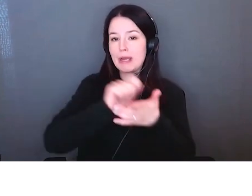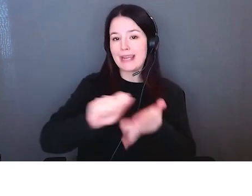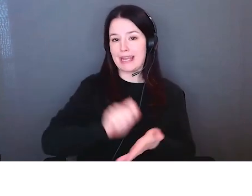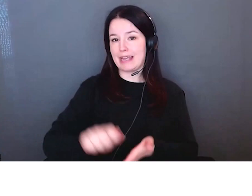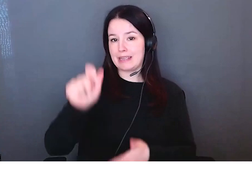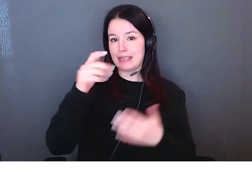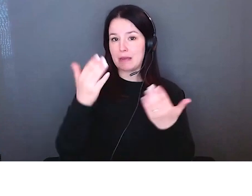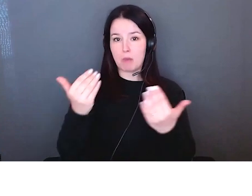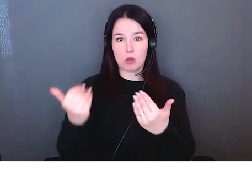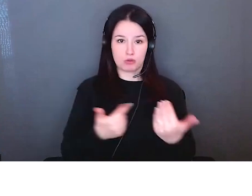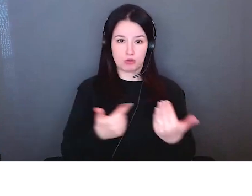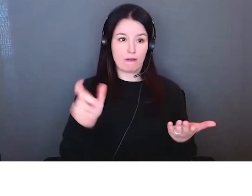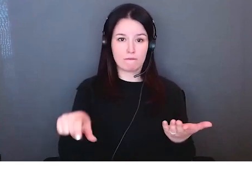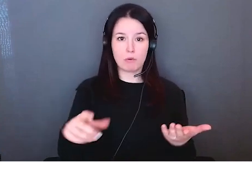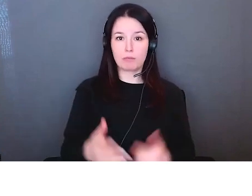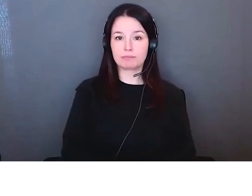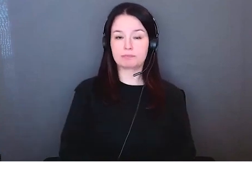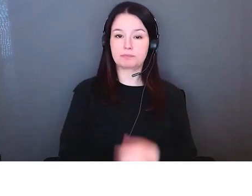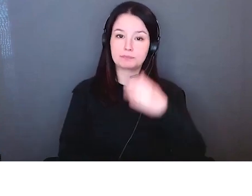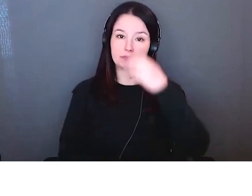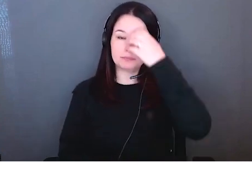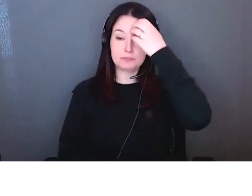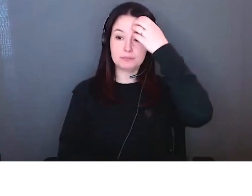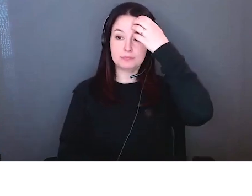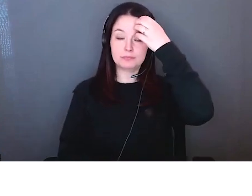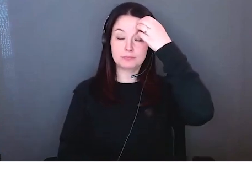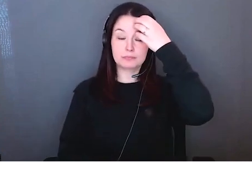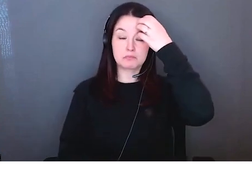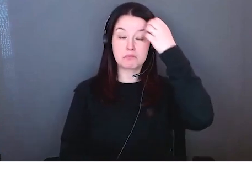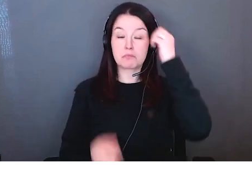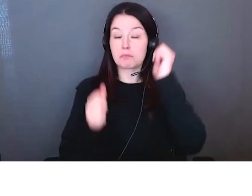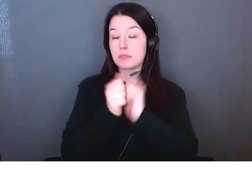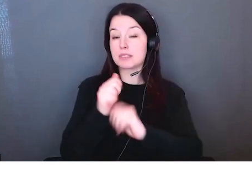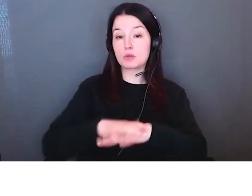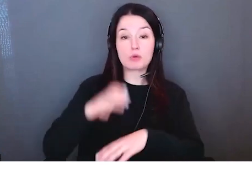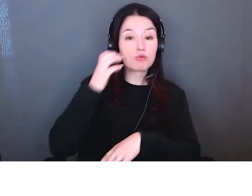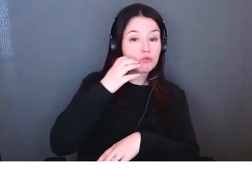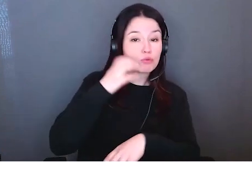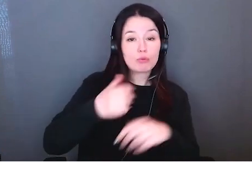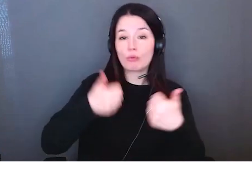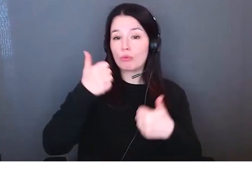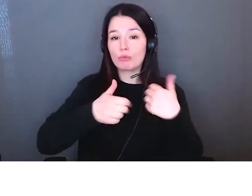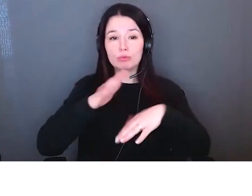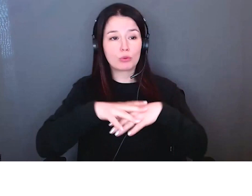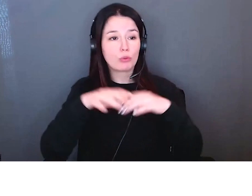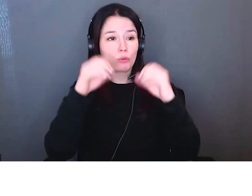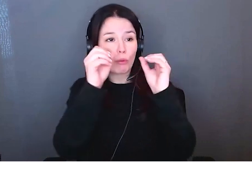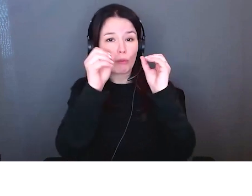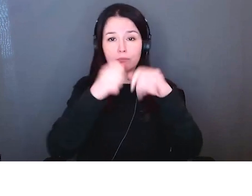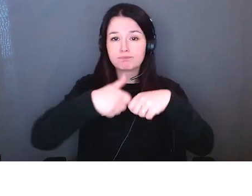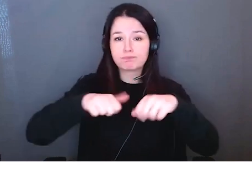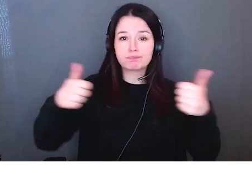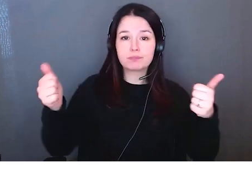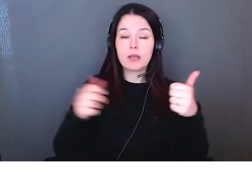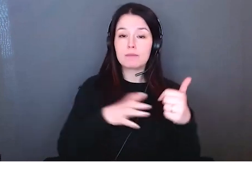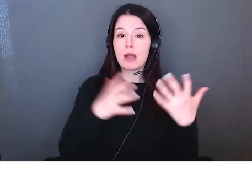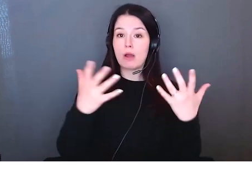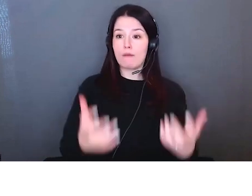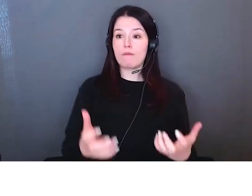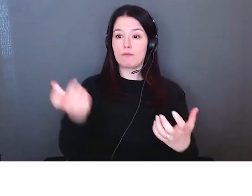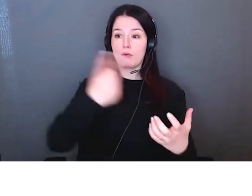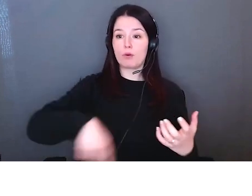bien fort vous êtes là parce que vous vous êtes intéressé par ce travail mais avant de faire cela on va